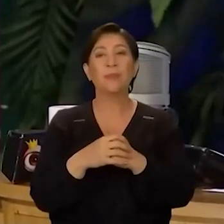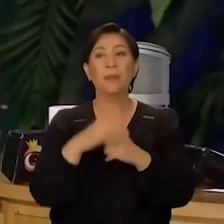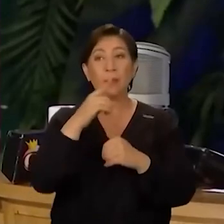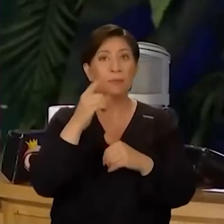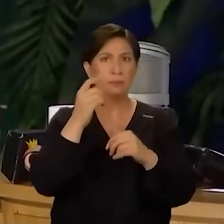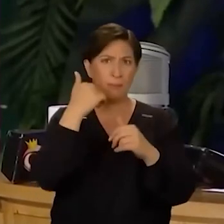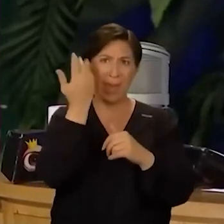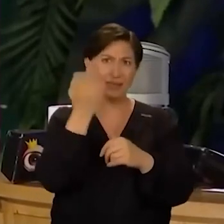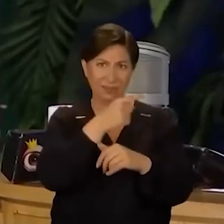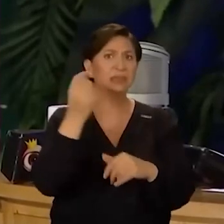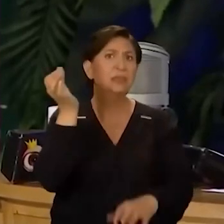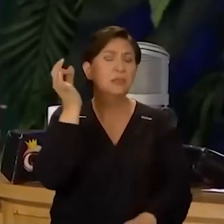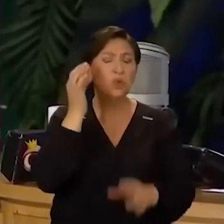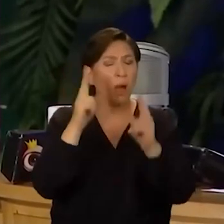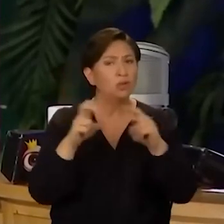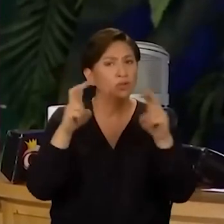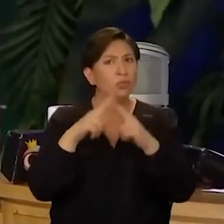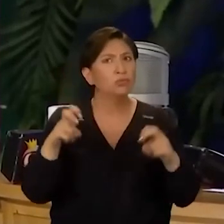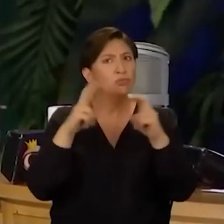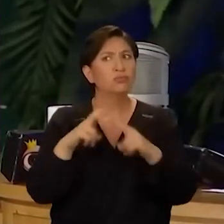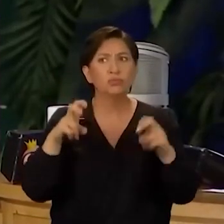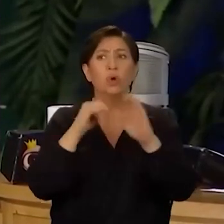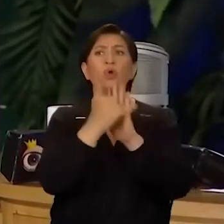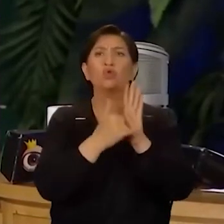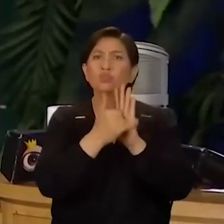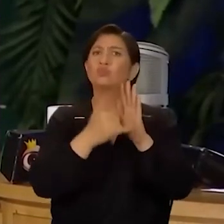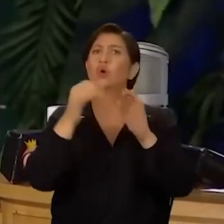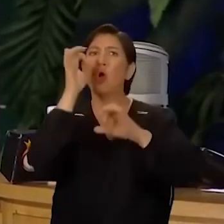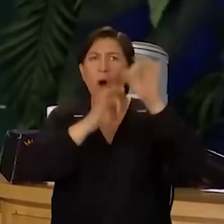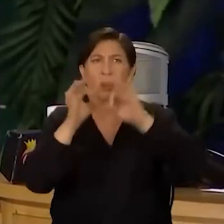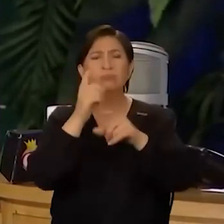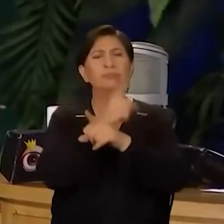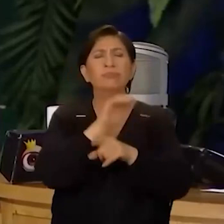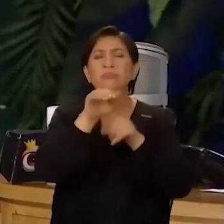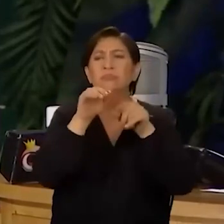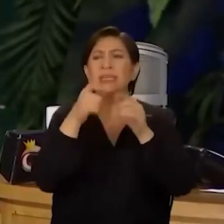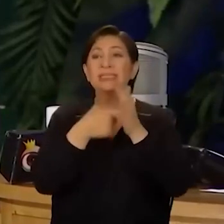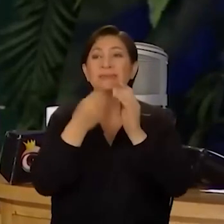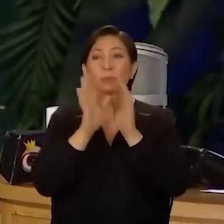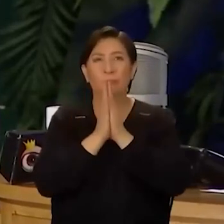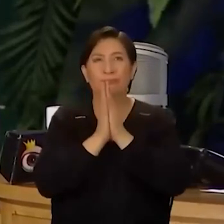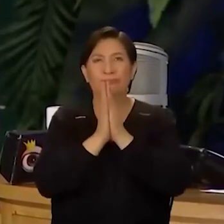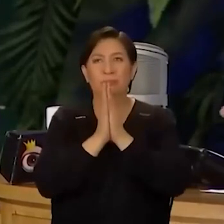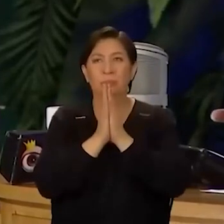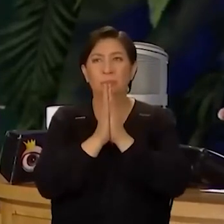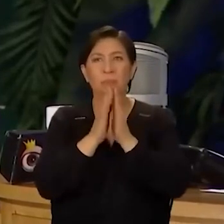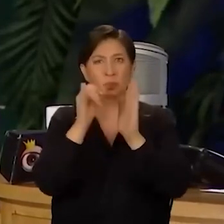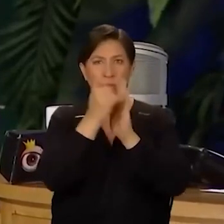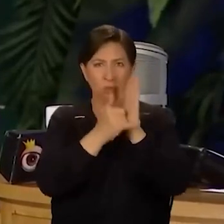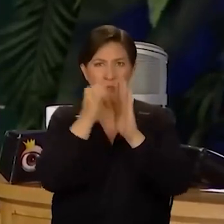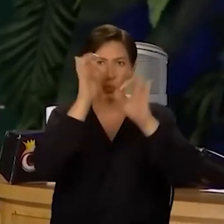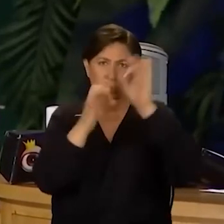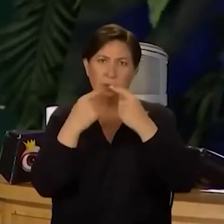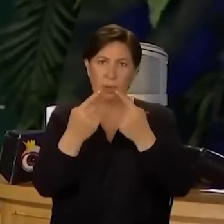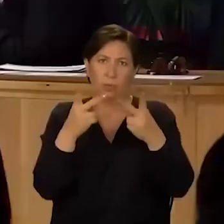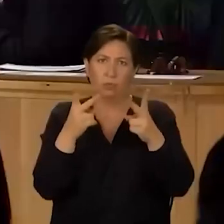Bunu dinlemiş. Araştırmaya başlamış YouTube'da, Google'da vesaire. Ay isim vermiyorduk. Özür dilerim. Hayır YouTube ve Google